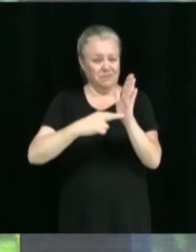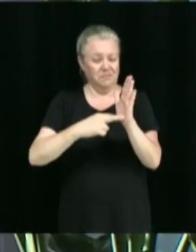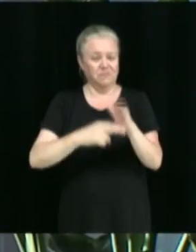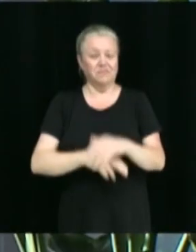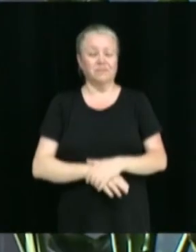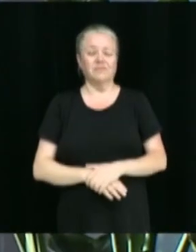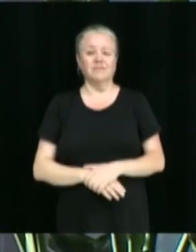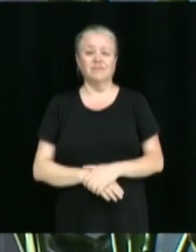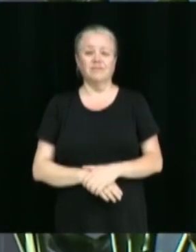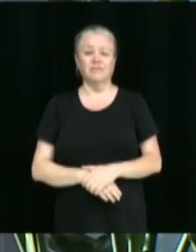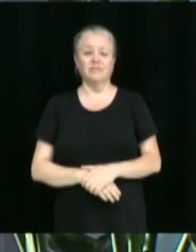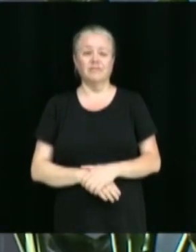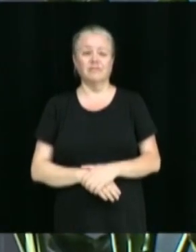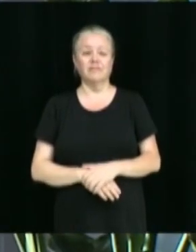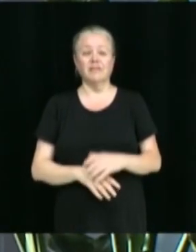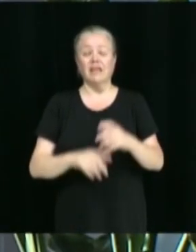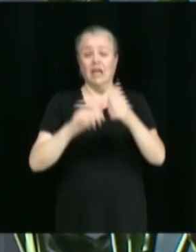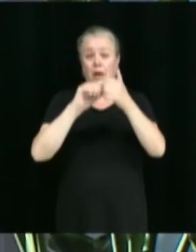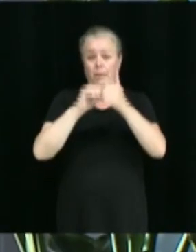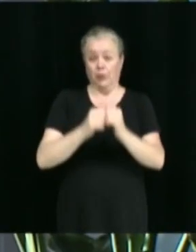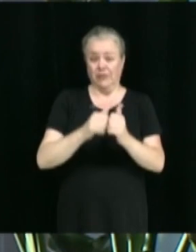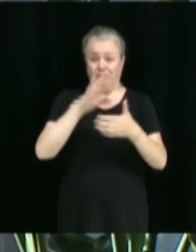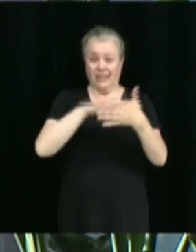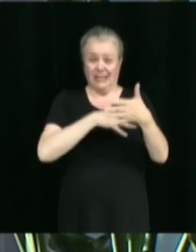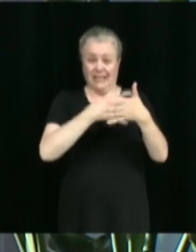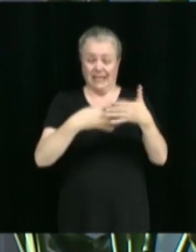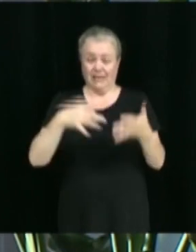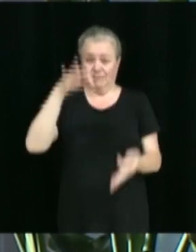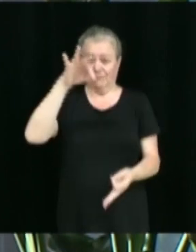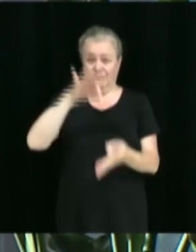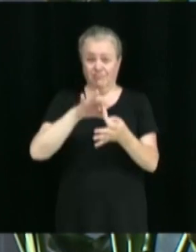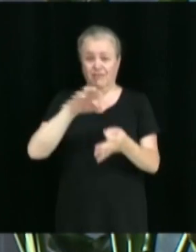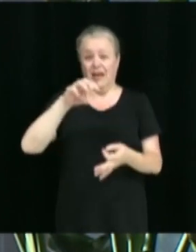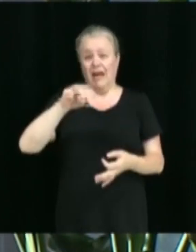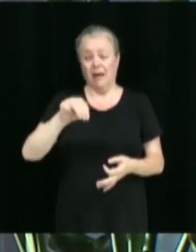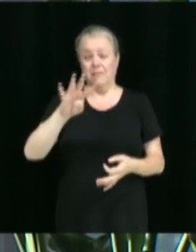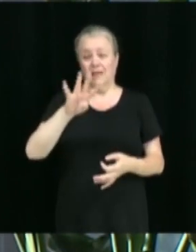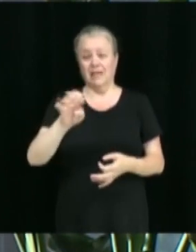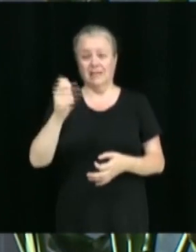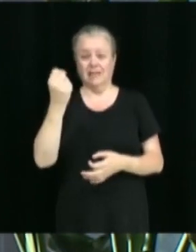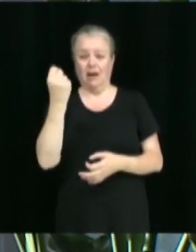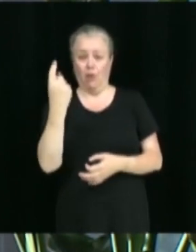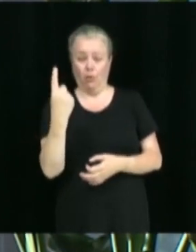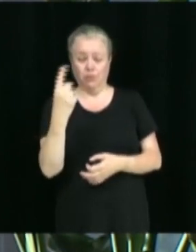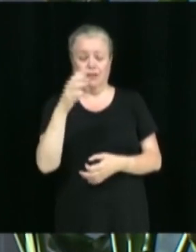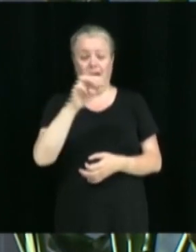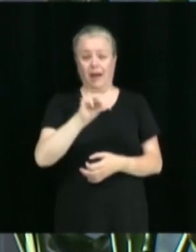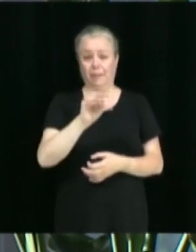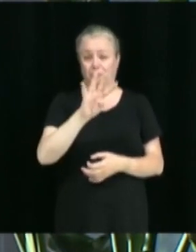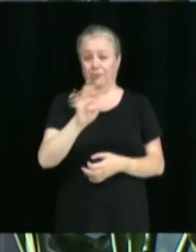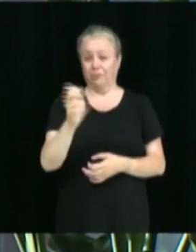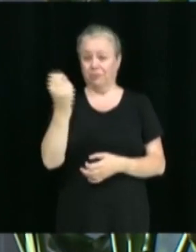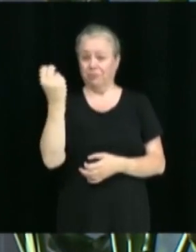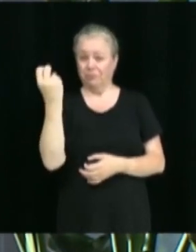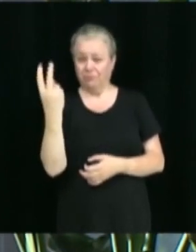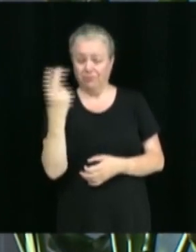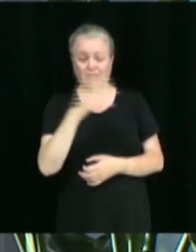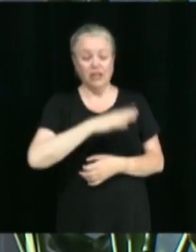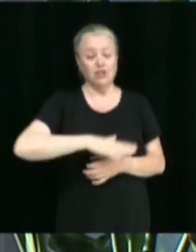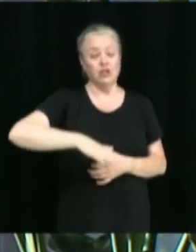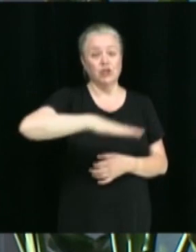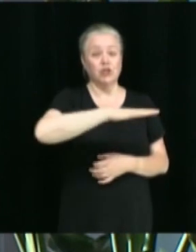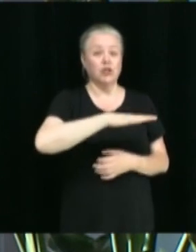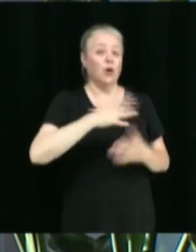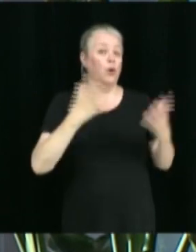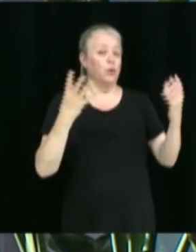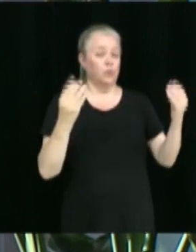Il s'agit de la modification des grilles de spécifications M411 et M412, les zones situées dans le secteur longeant